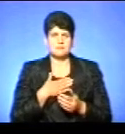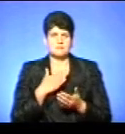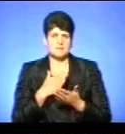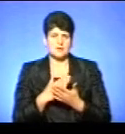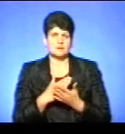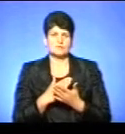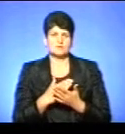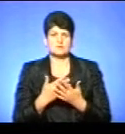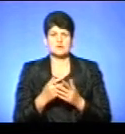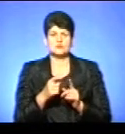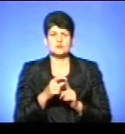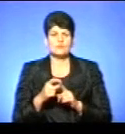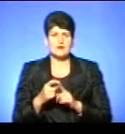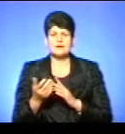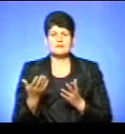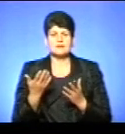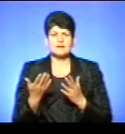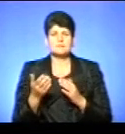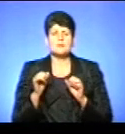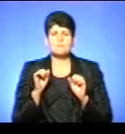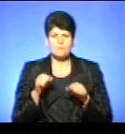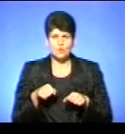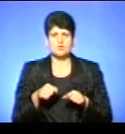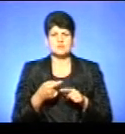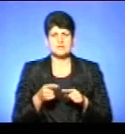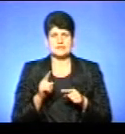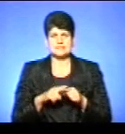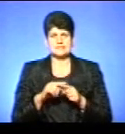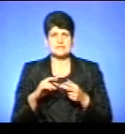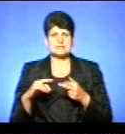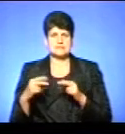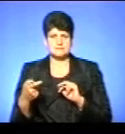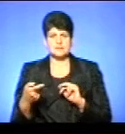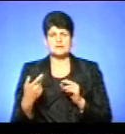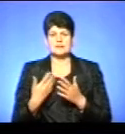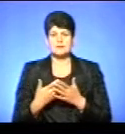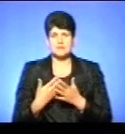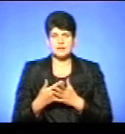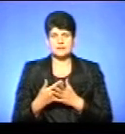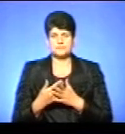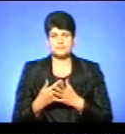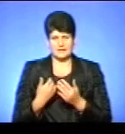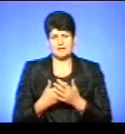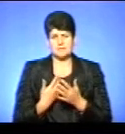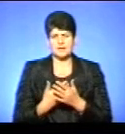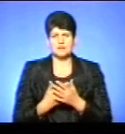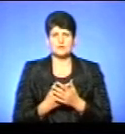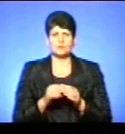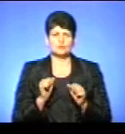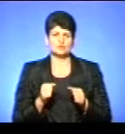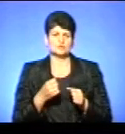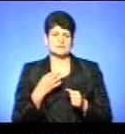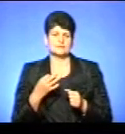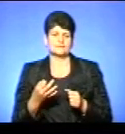слова такі, якими можна, звичайно, це замінувати. наприклад, для прикладу, можемо